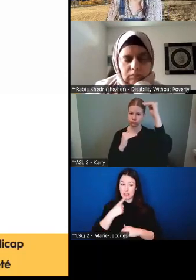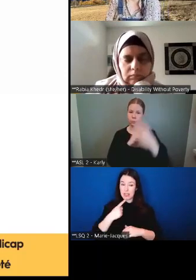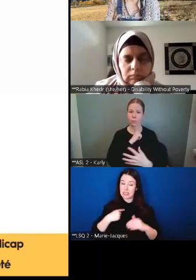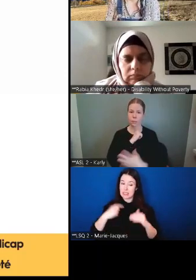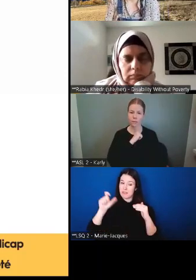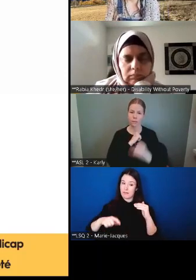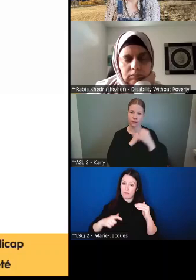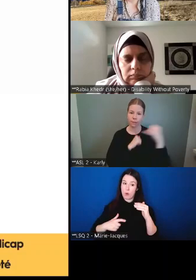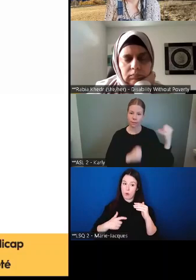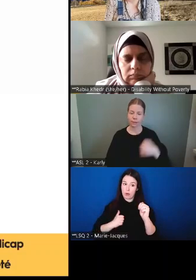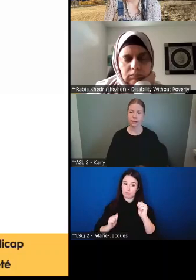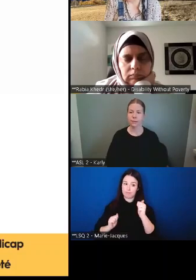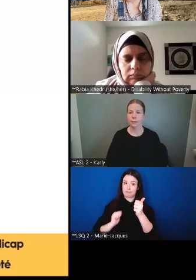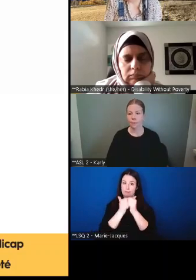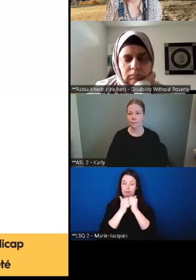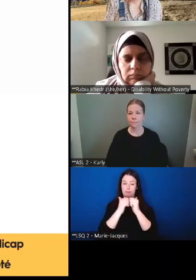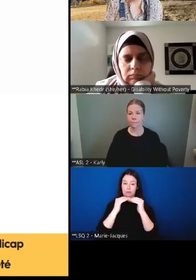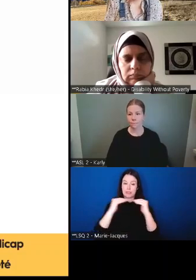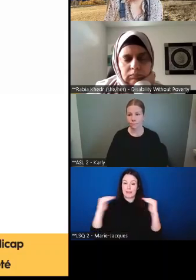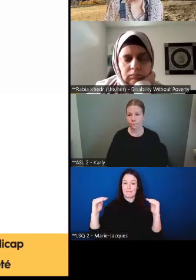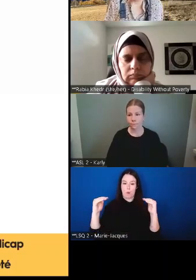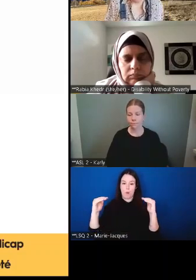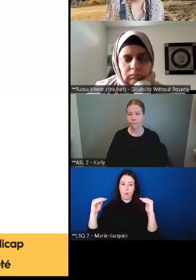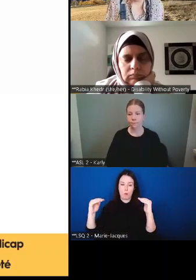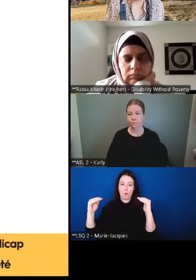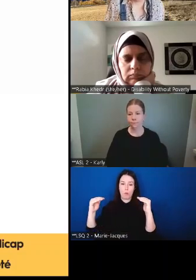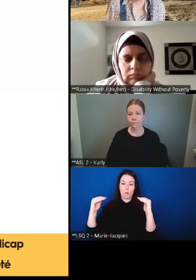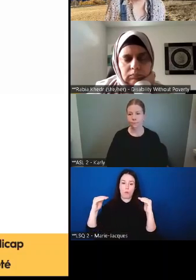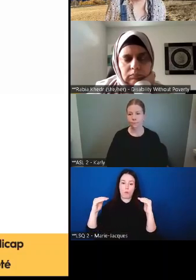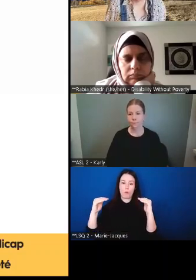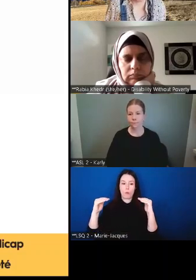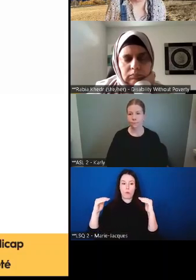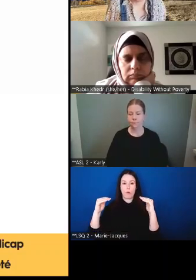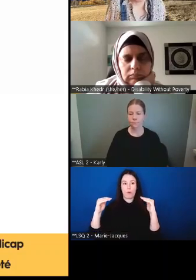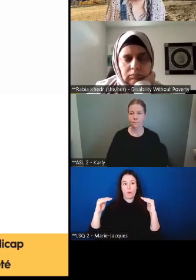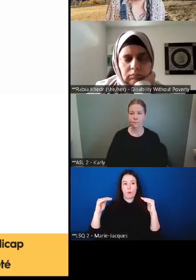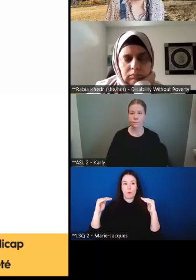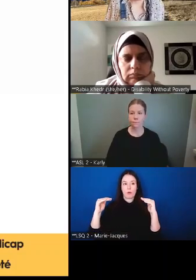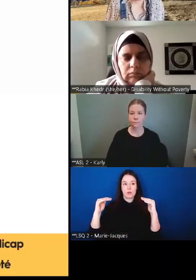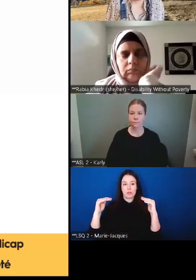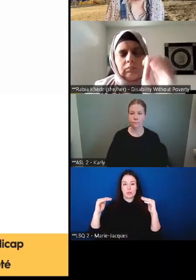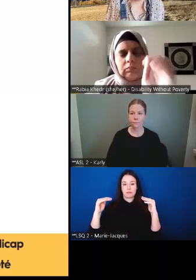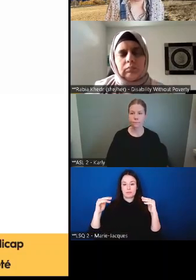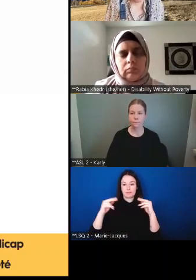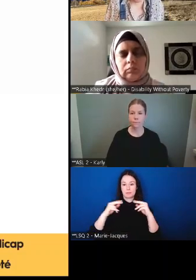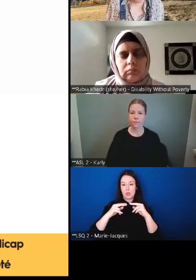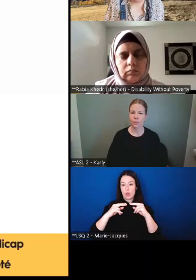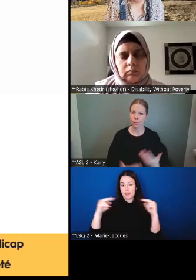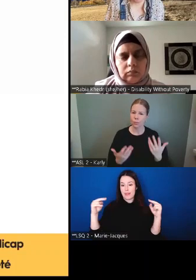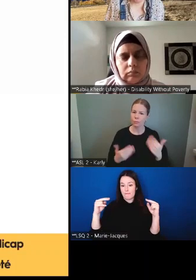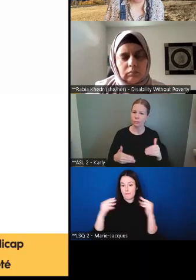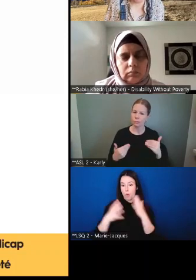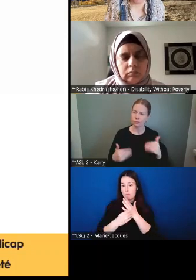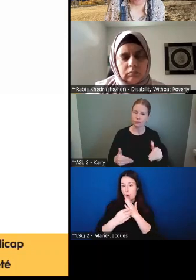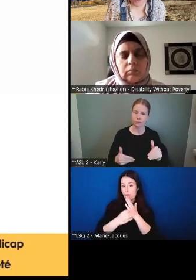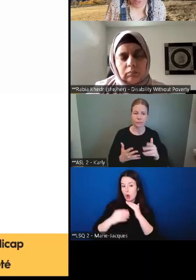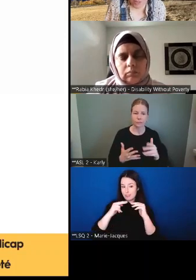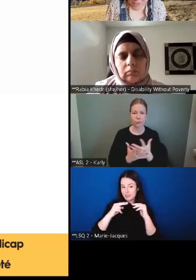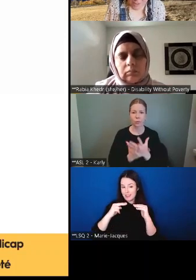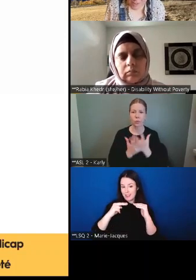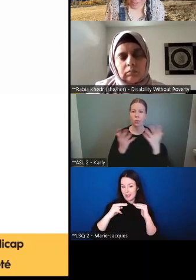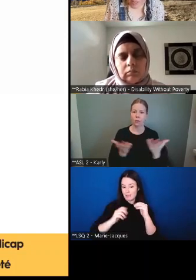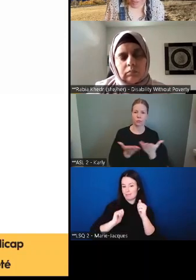des répondants qui disent que ça devrait nous amener à le seuil de pauvreté ou plus que le seuil de